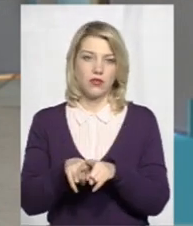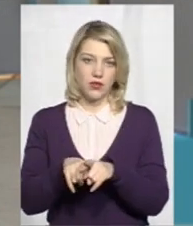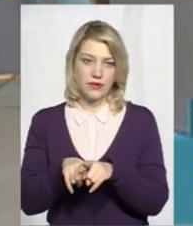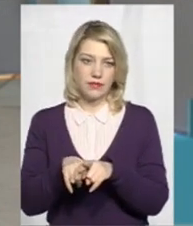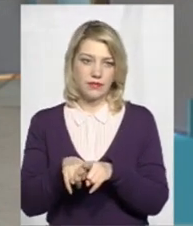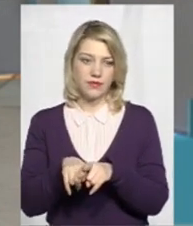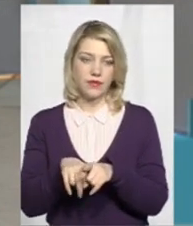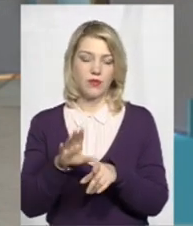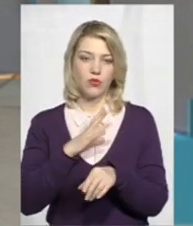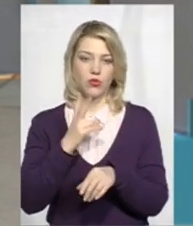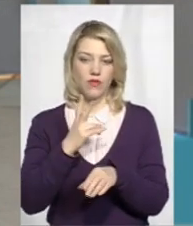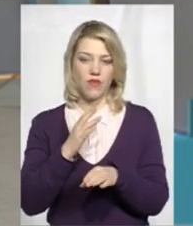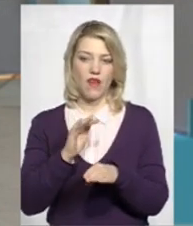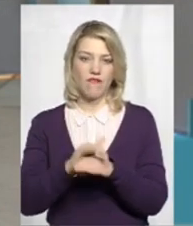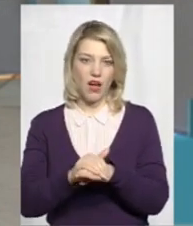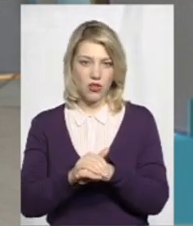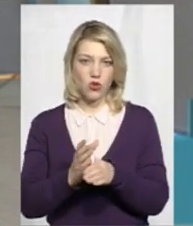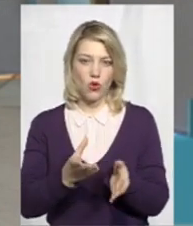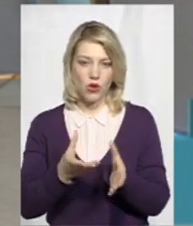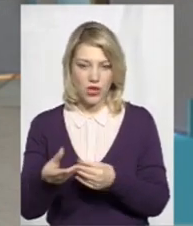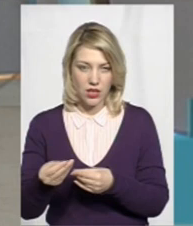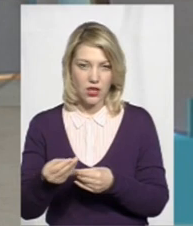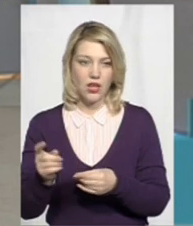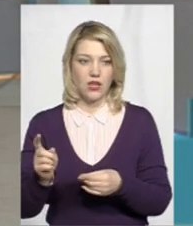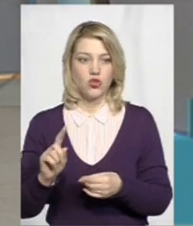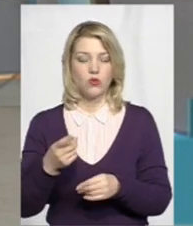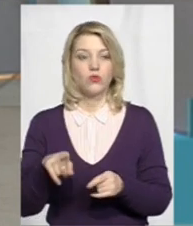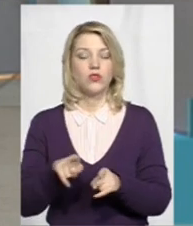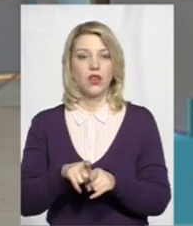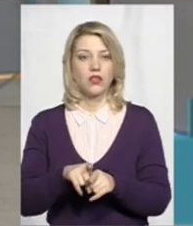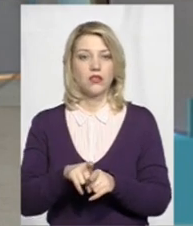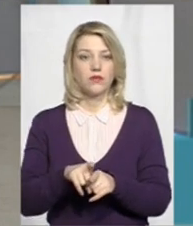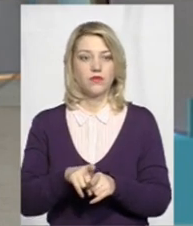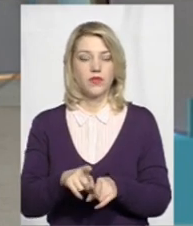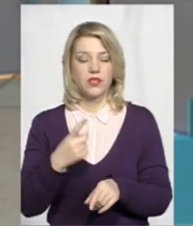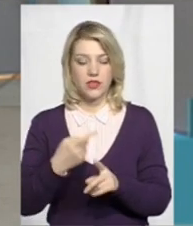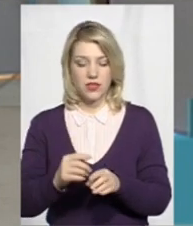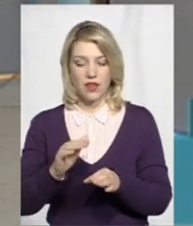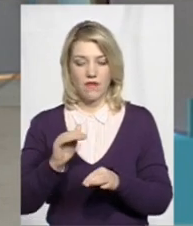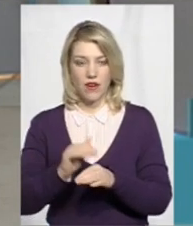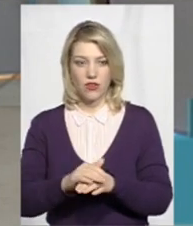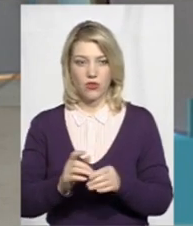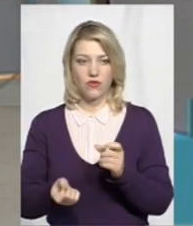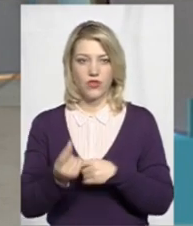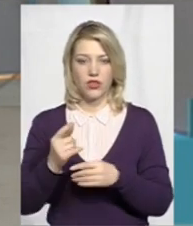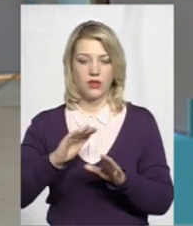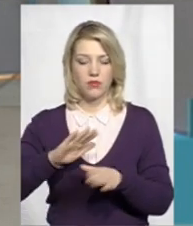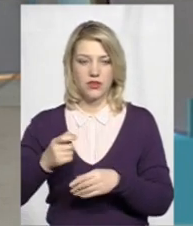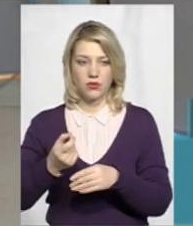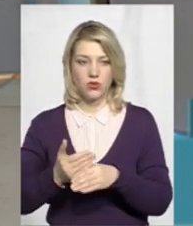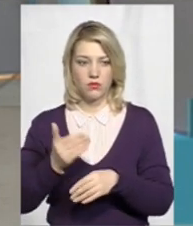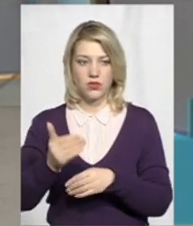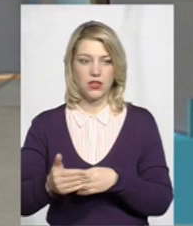Було два фактора, чому цей фактор вже виник після, трошки